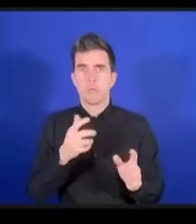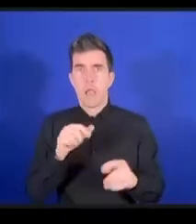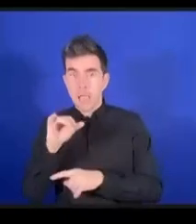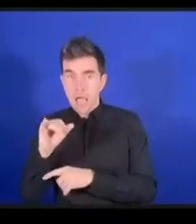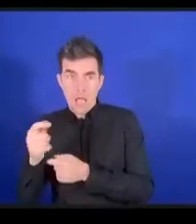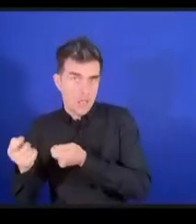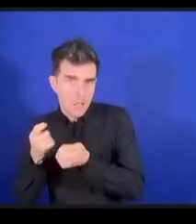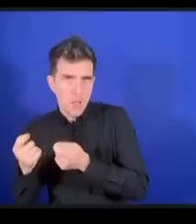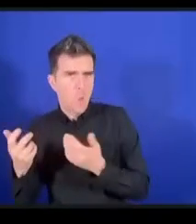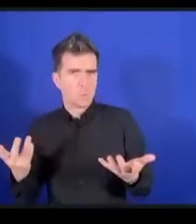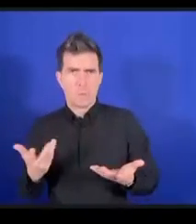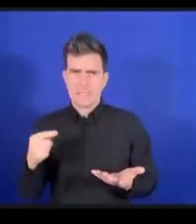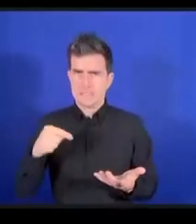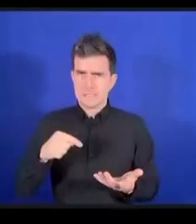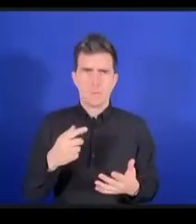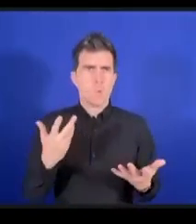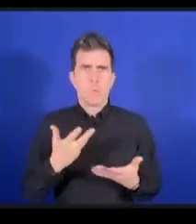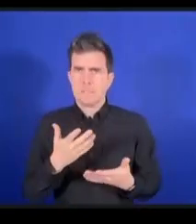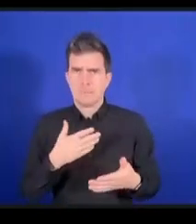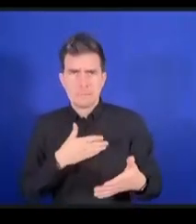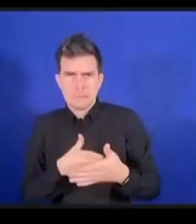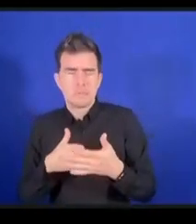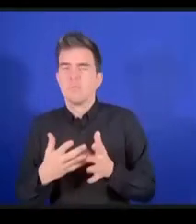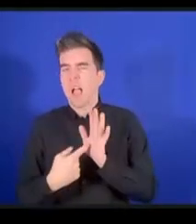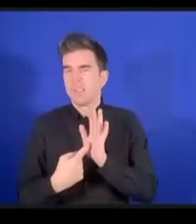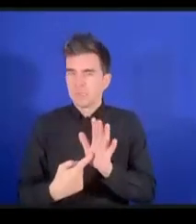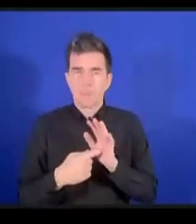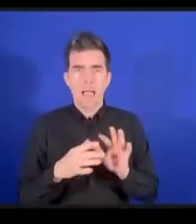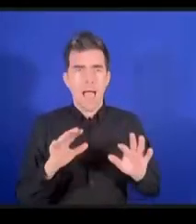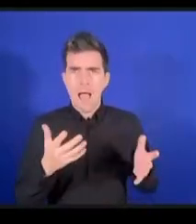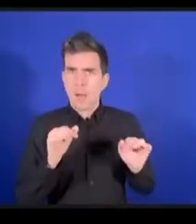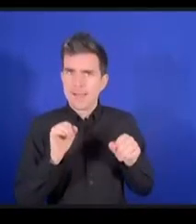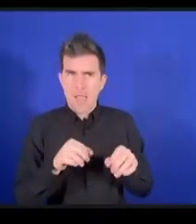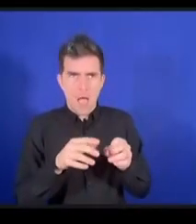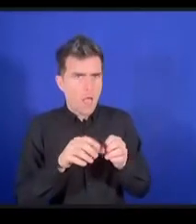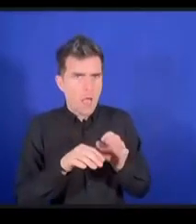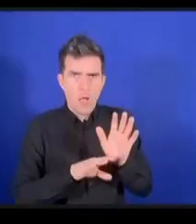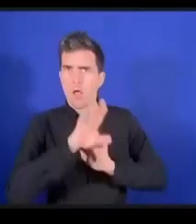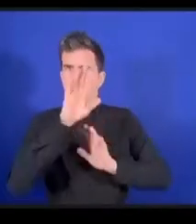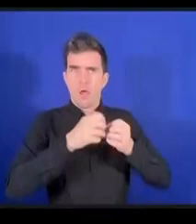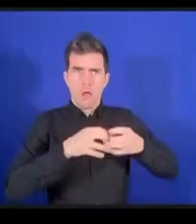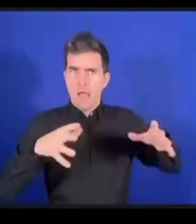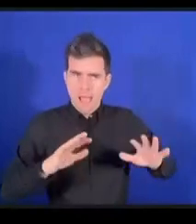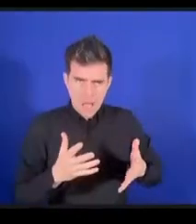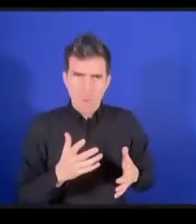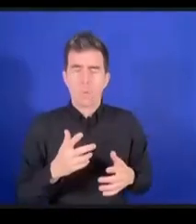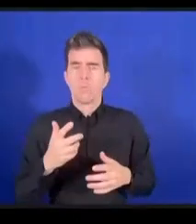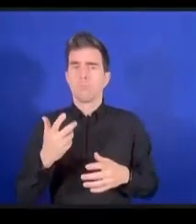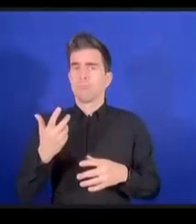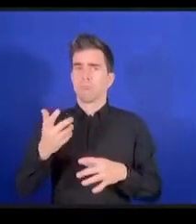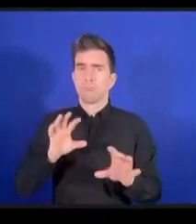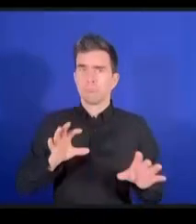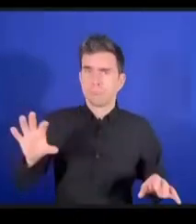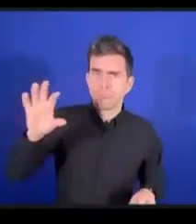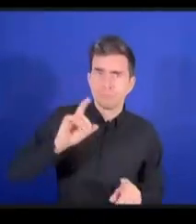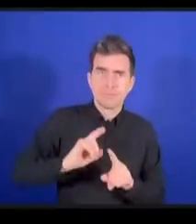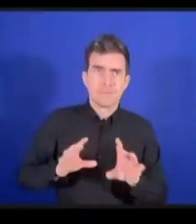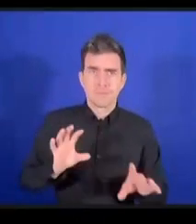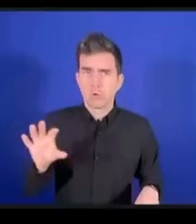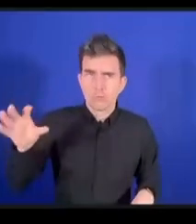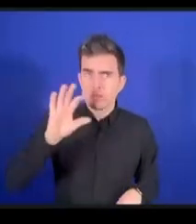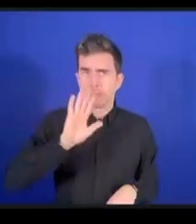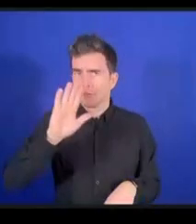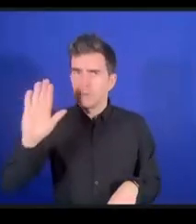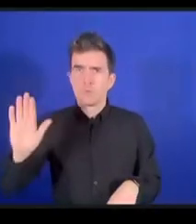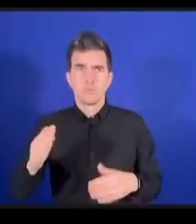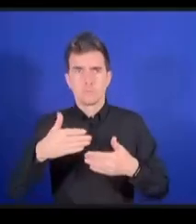gouvernance lorsqu'on parle de l'expansion, de la réduction des frictions, du passage des frontières, de la manipulation